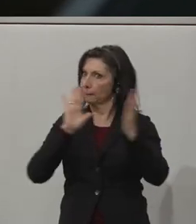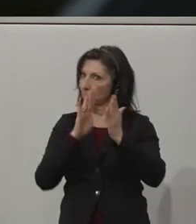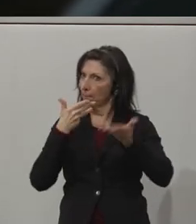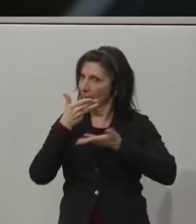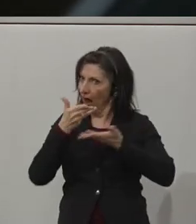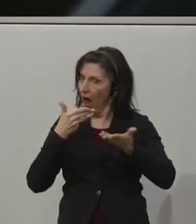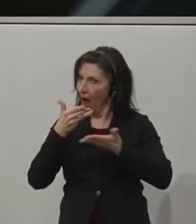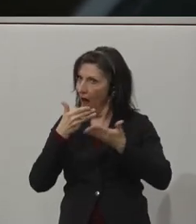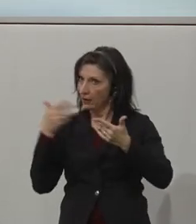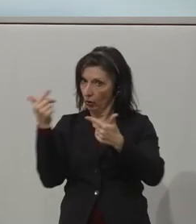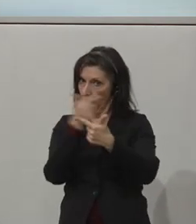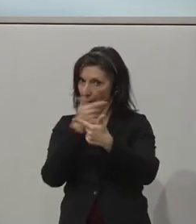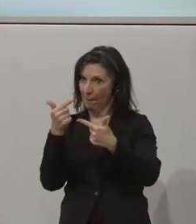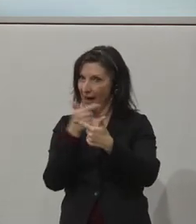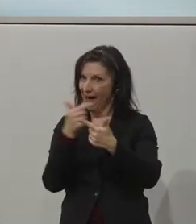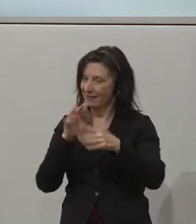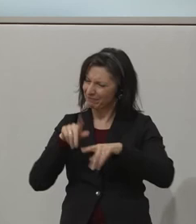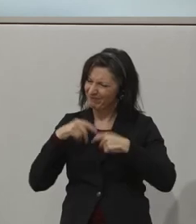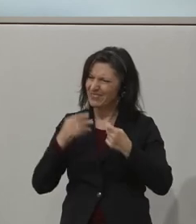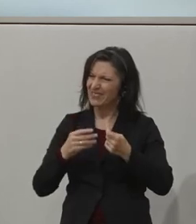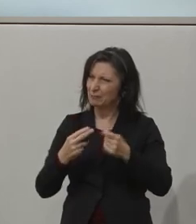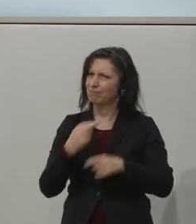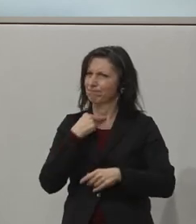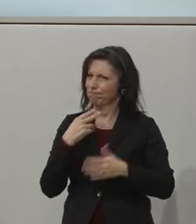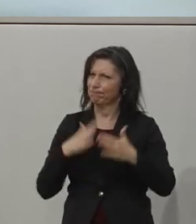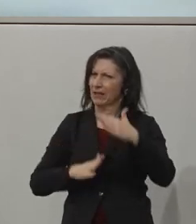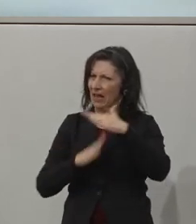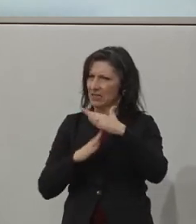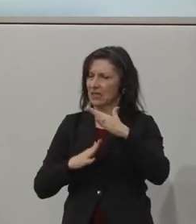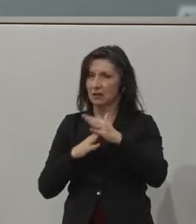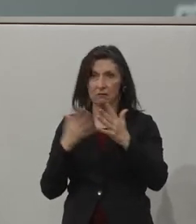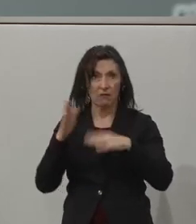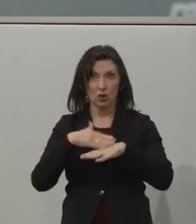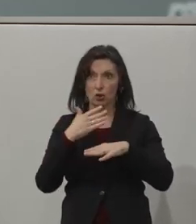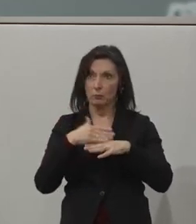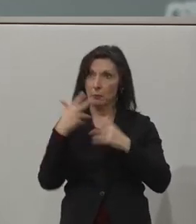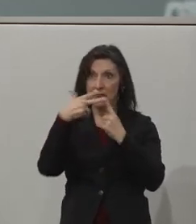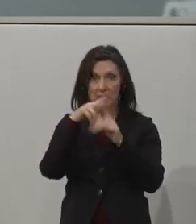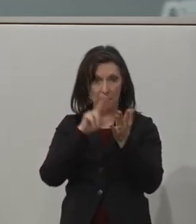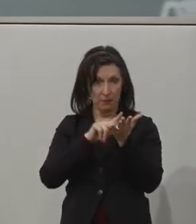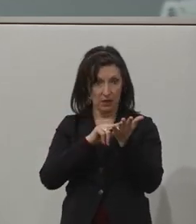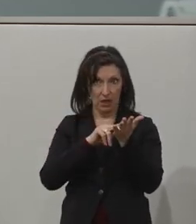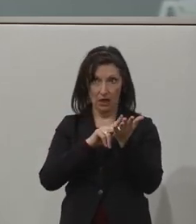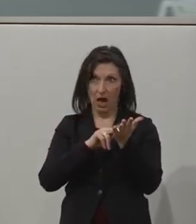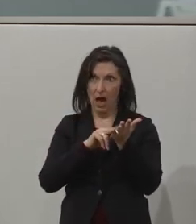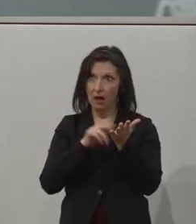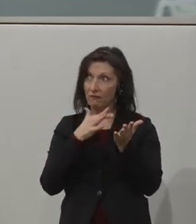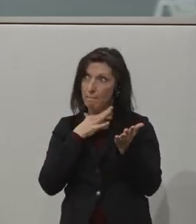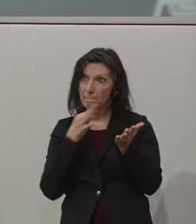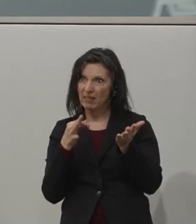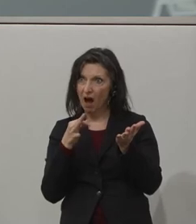digital teams could connect with the right user at the right time and on-demand? That's what we're doing at Fable.